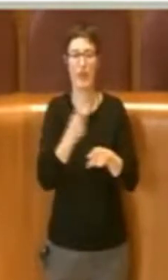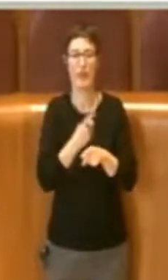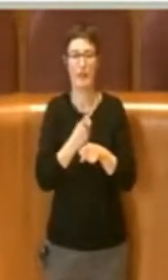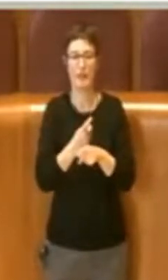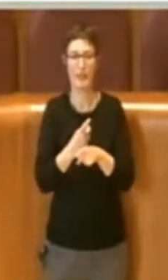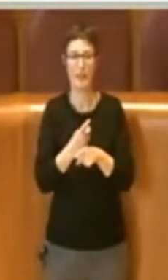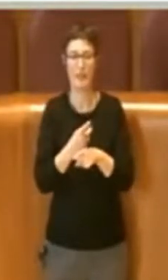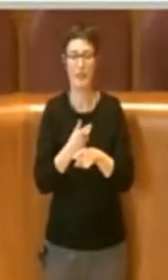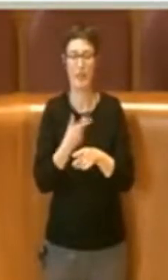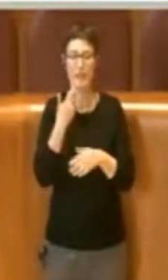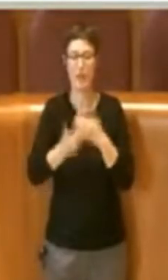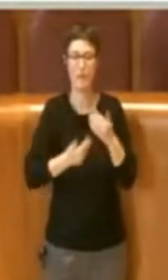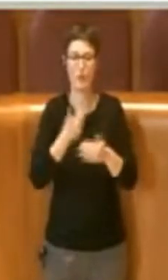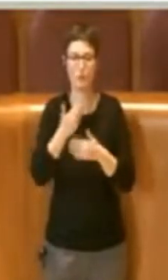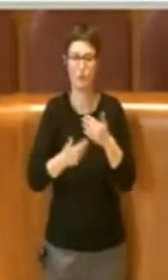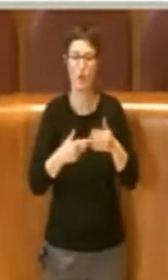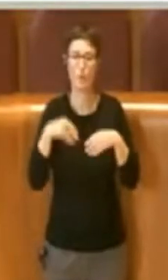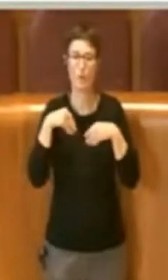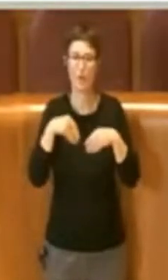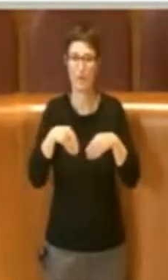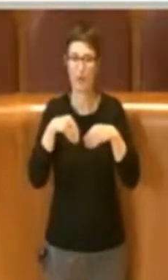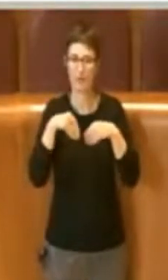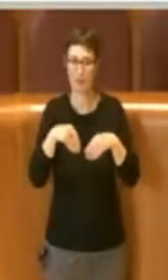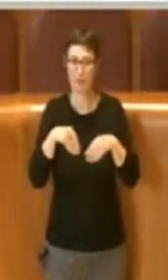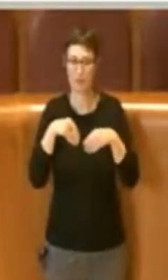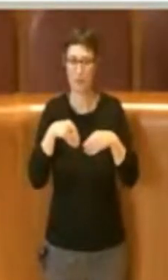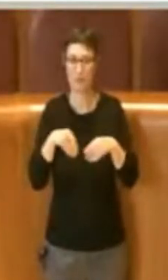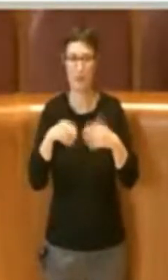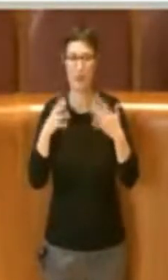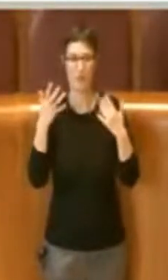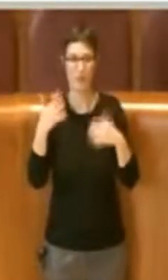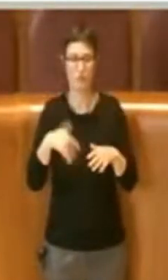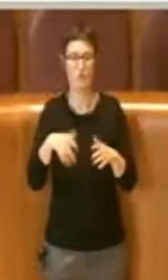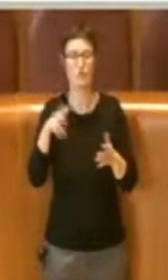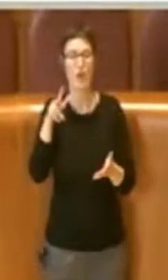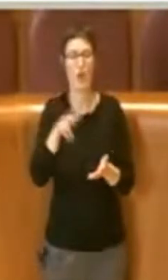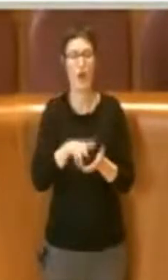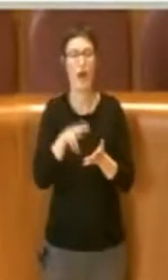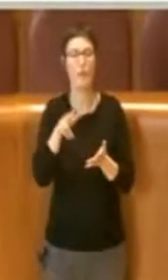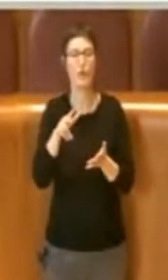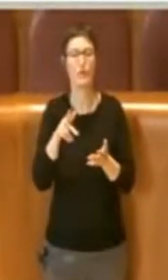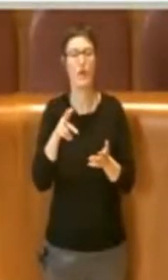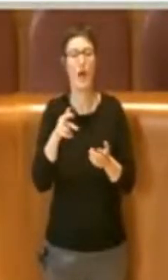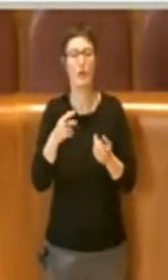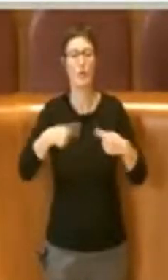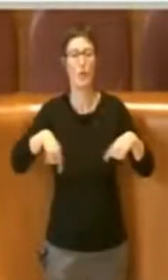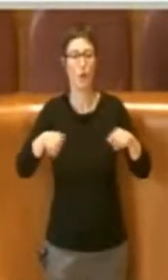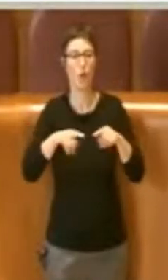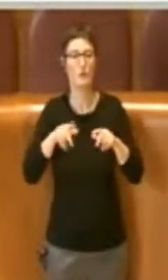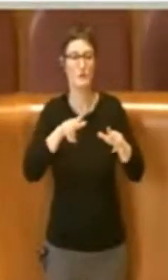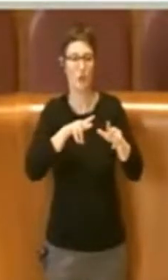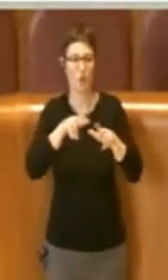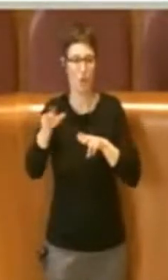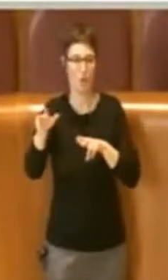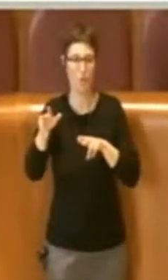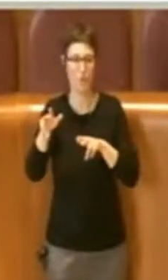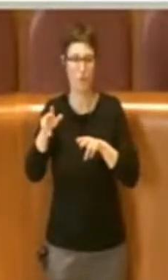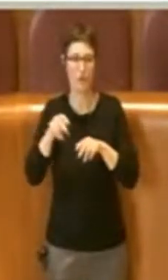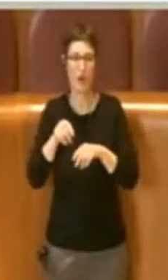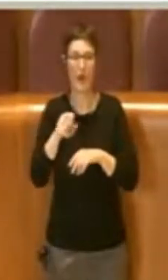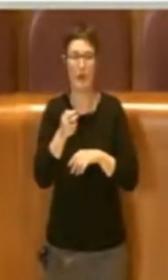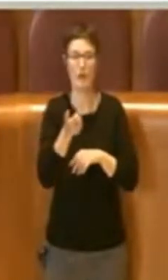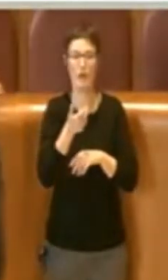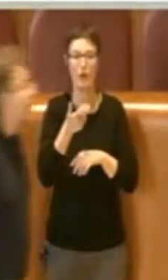regolamento di Roma Capitale sulla trasformazione urbana, approvato con deliberazione del Consiglio Comunale numero 57 del 2006, nelle successive fasi